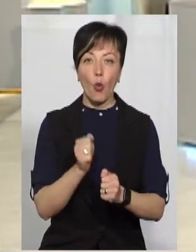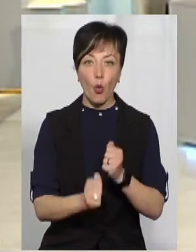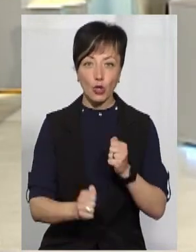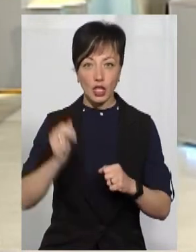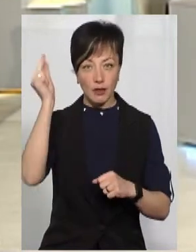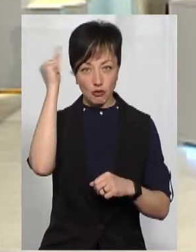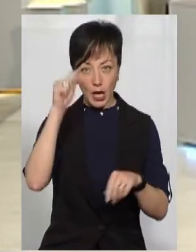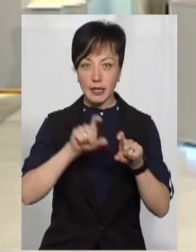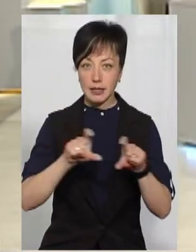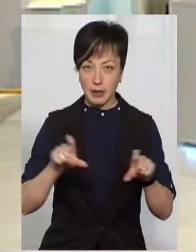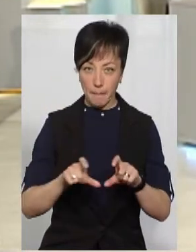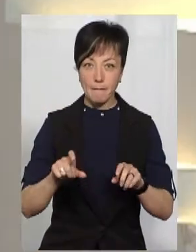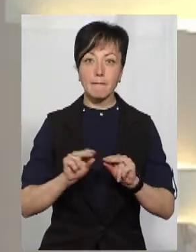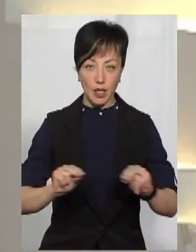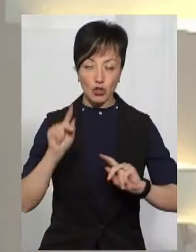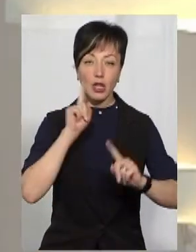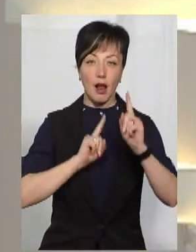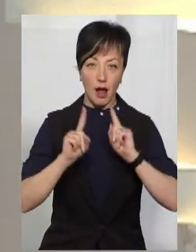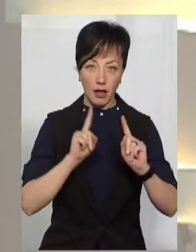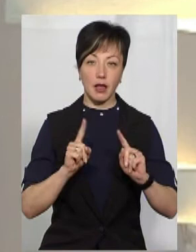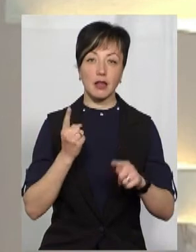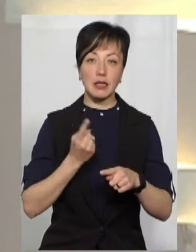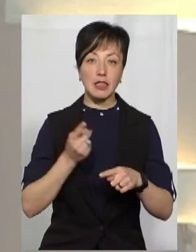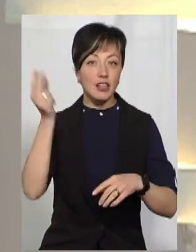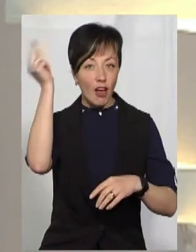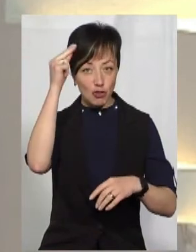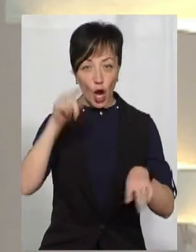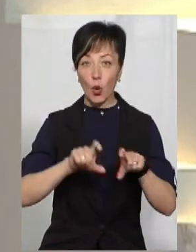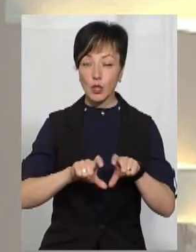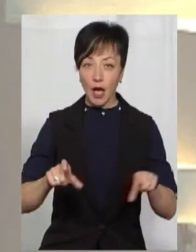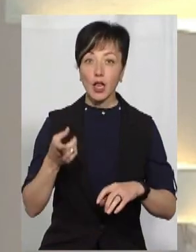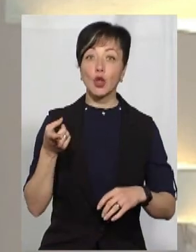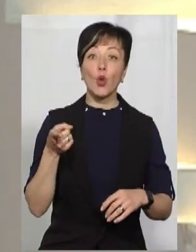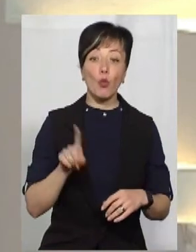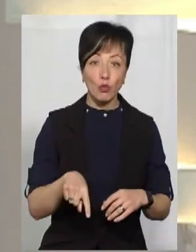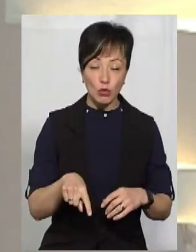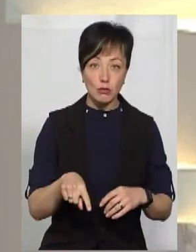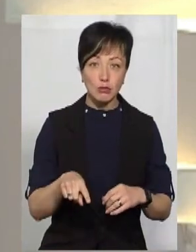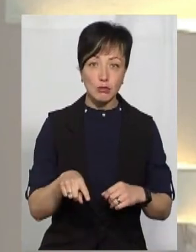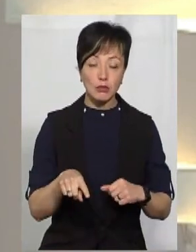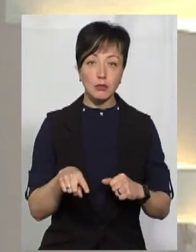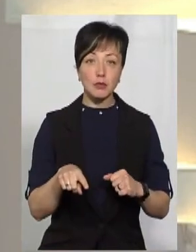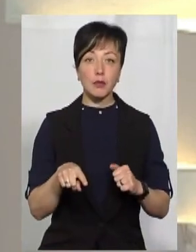навчальний заклад. Там педагогічна рада? Педагогічна рада навчального закладу. Тому відповідно до